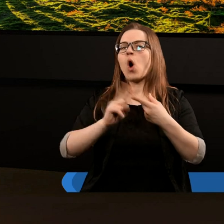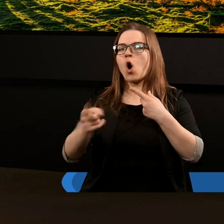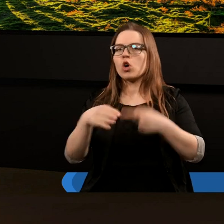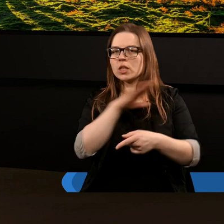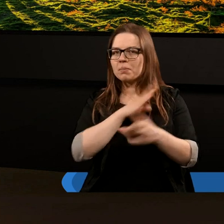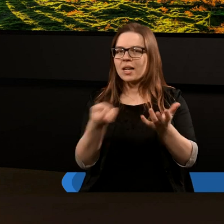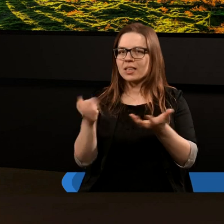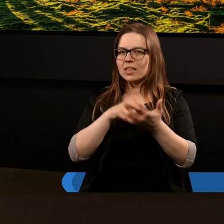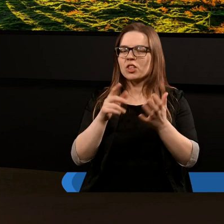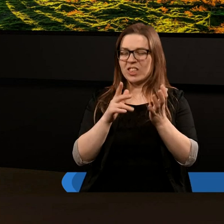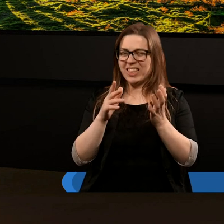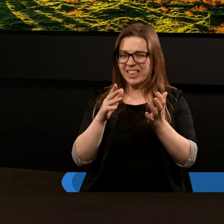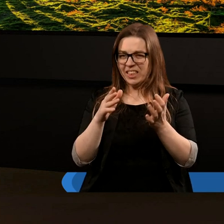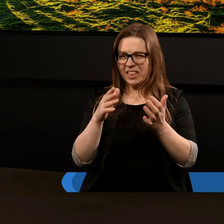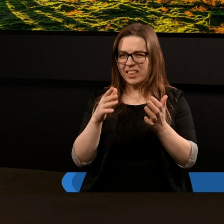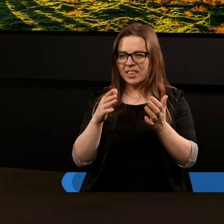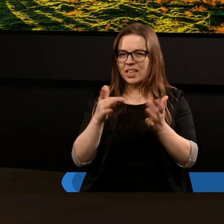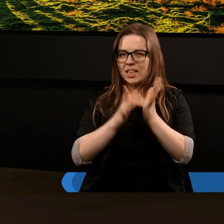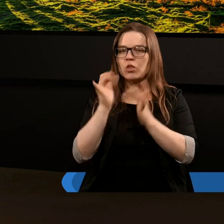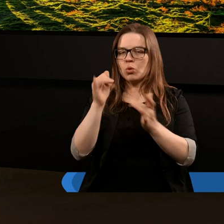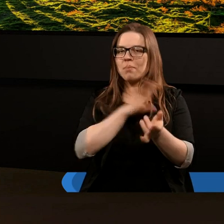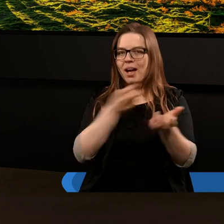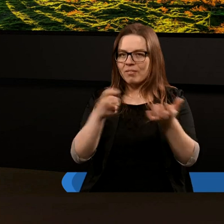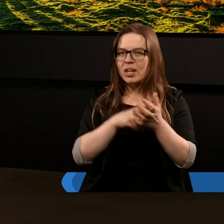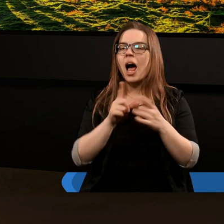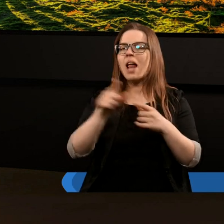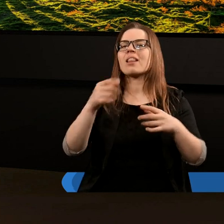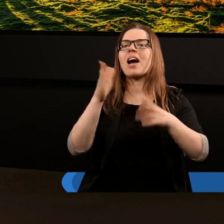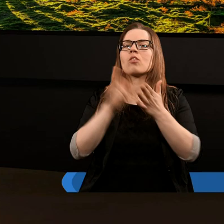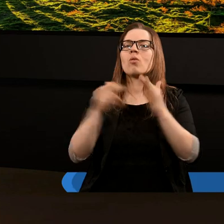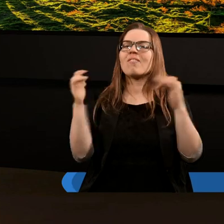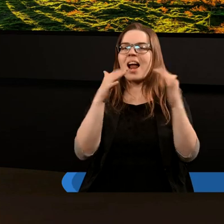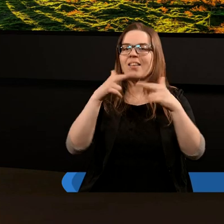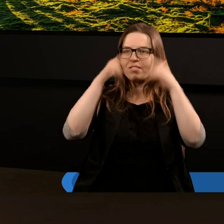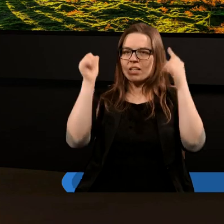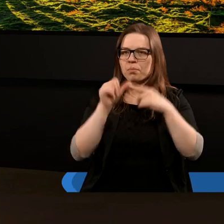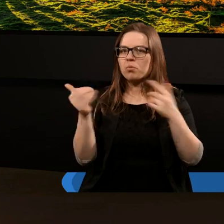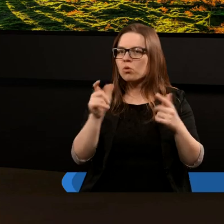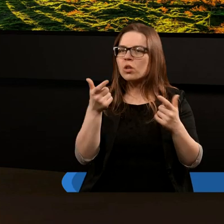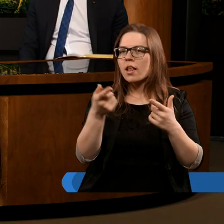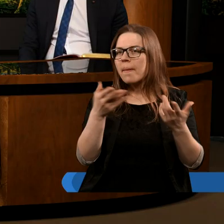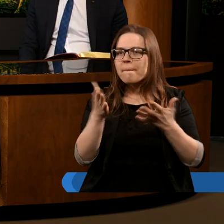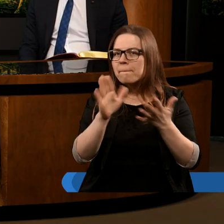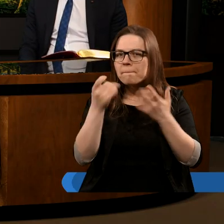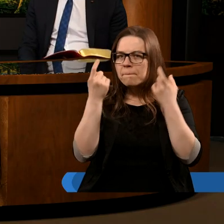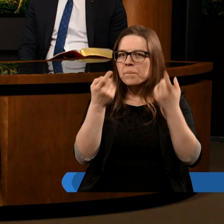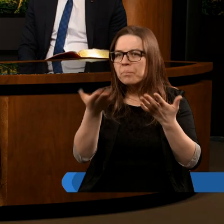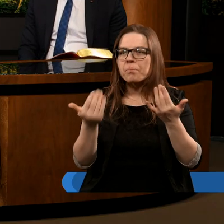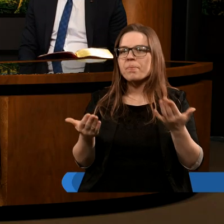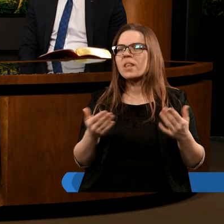Chrystusa i jego zmartwychwstaniu i wstąpieniu do nieba, ale również po tej walce, która wybuchła w niebie. Tak? Czy coś jeszcze możemy powiedzieć w tym temacie?